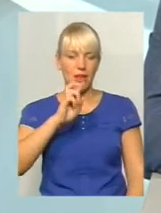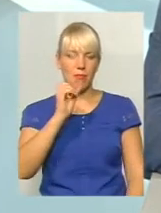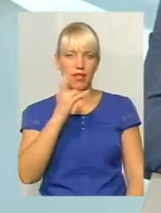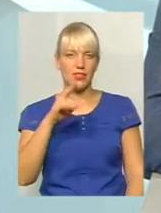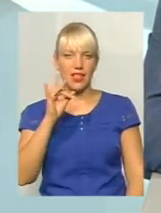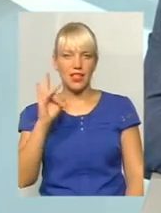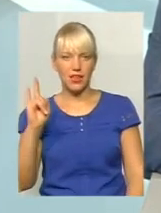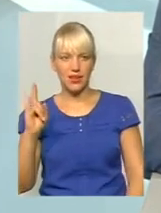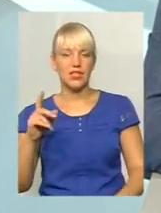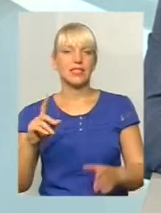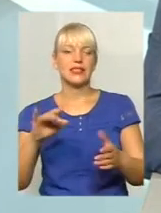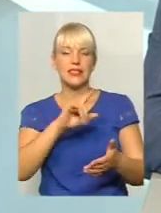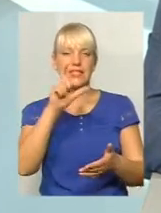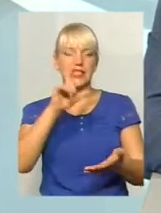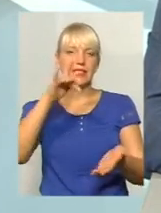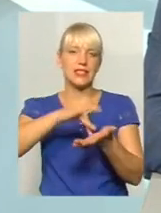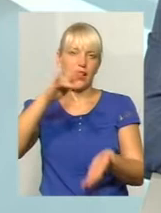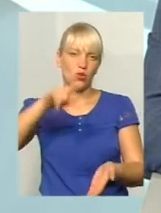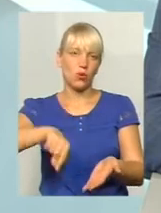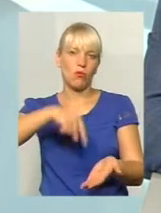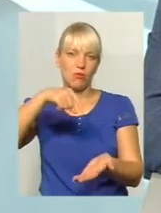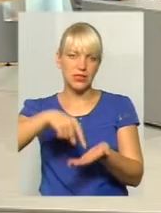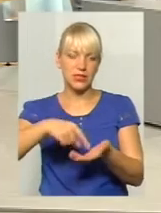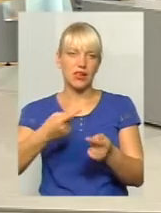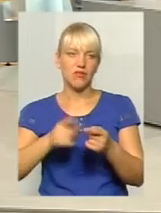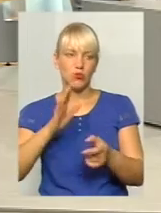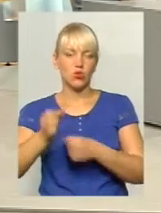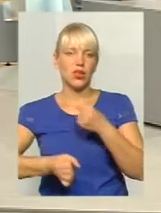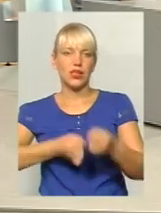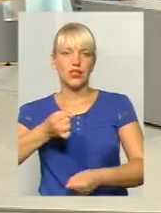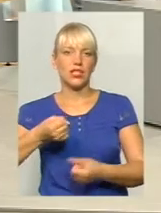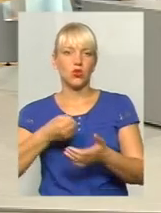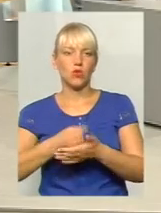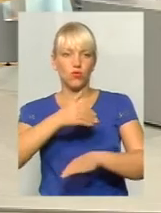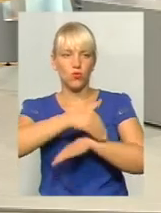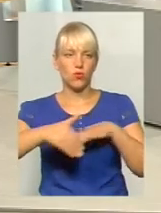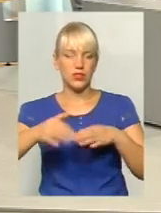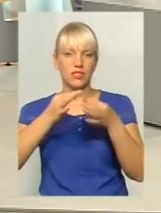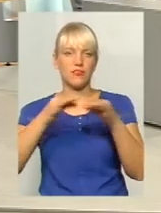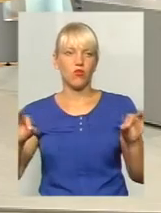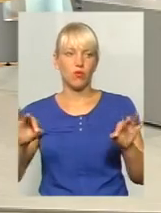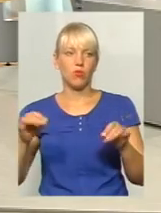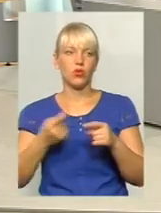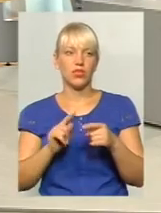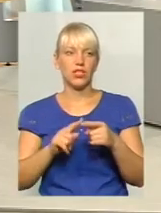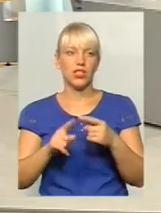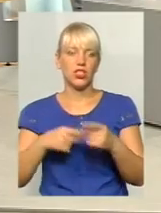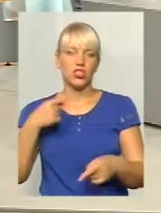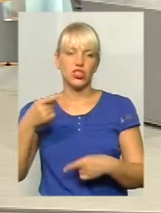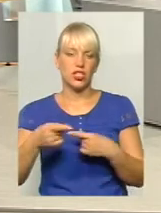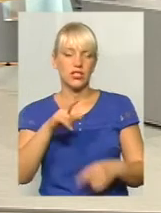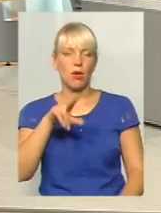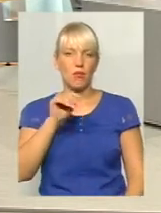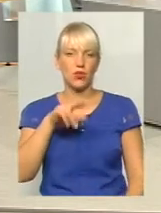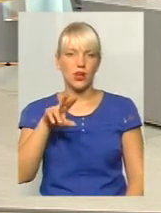з центру міста. 31 маршрут. Він буде їхати до вулиці Свободи? До вулиці Свободи, так. В районі була автодорова, і